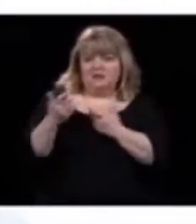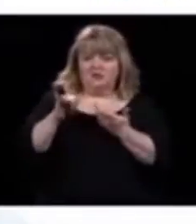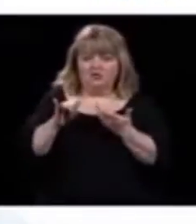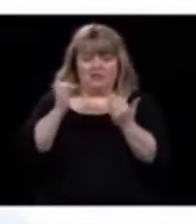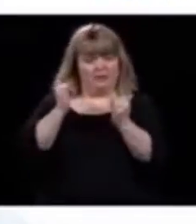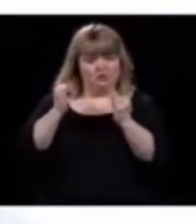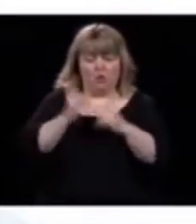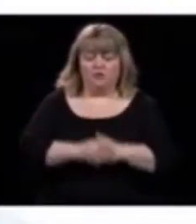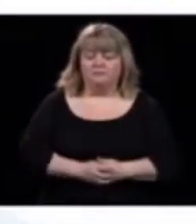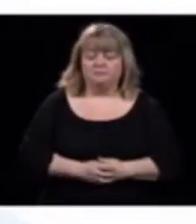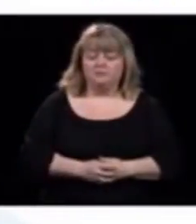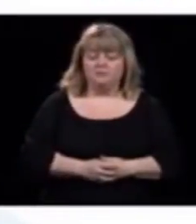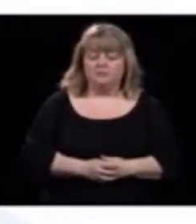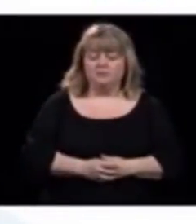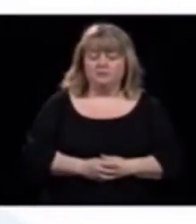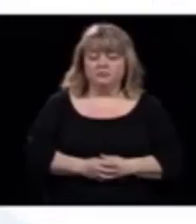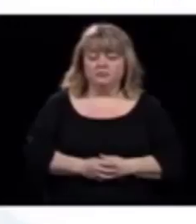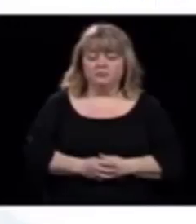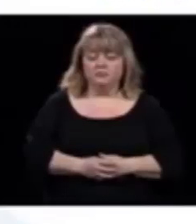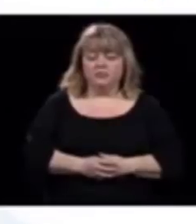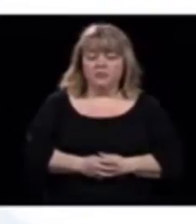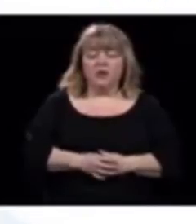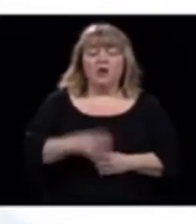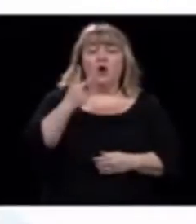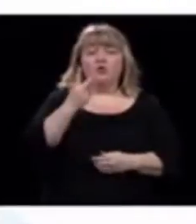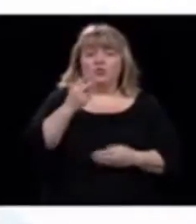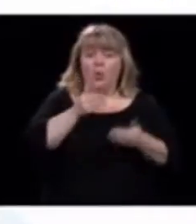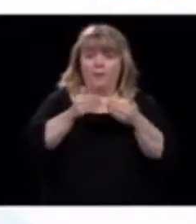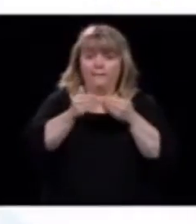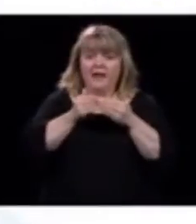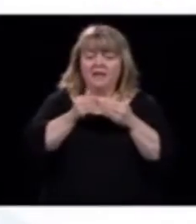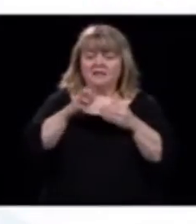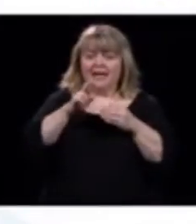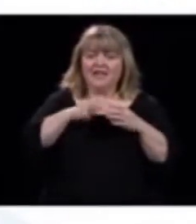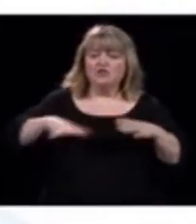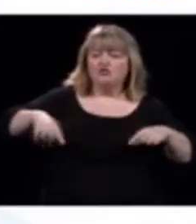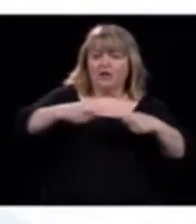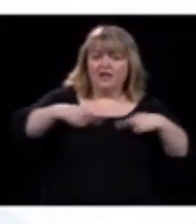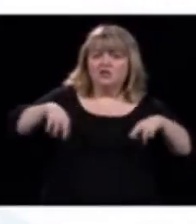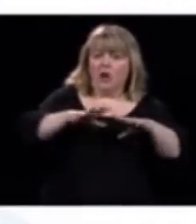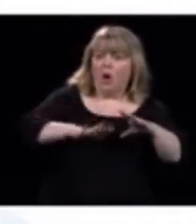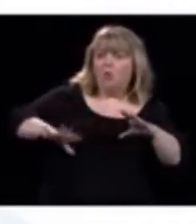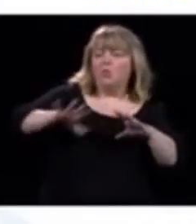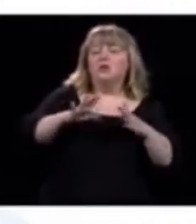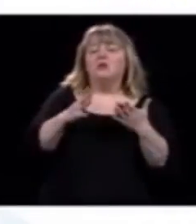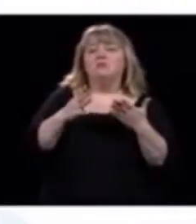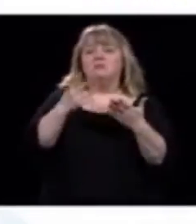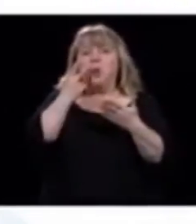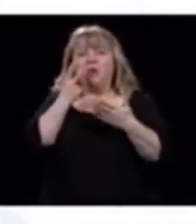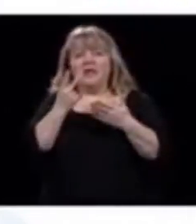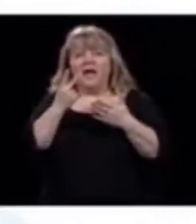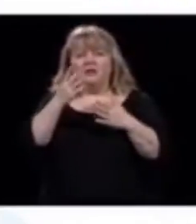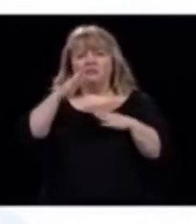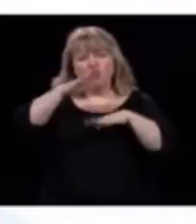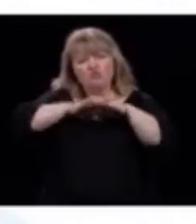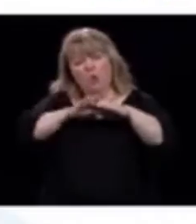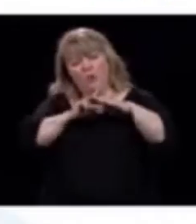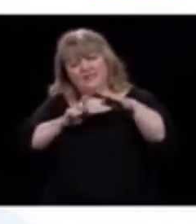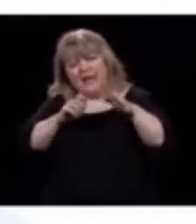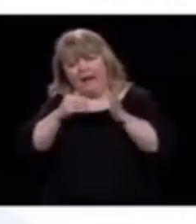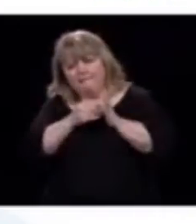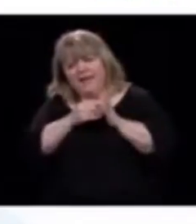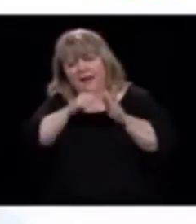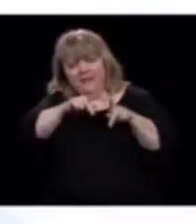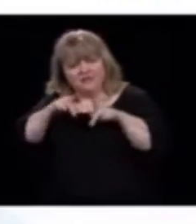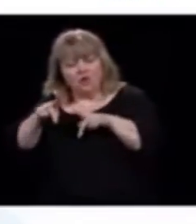les deux régions où toute proportion gardée, donc quand on regarde par 100 000 habitants, où il y en a le